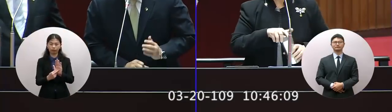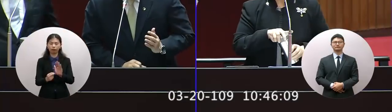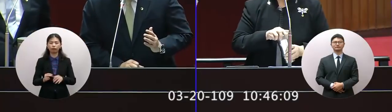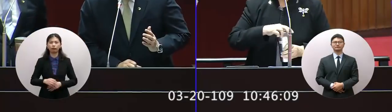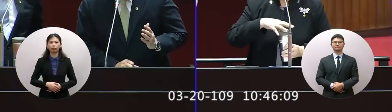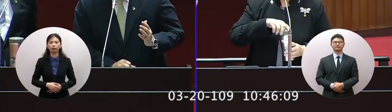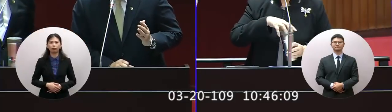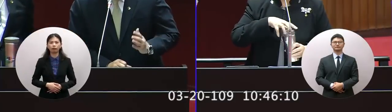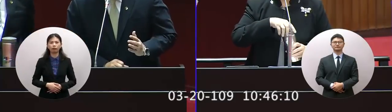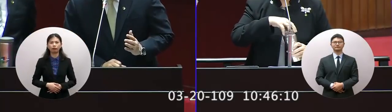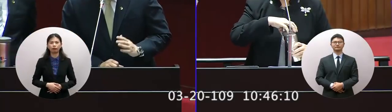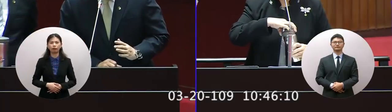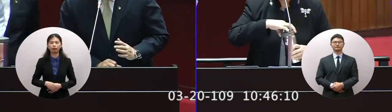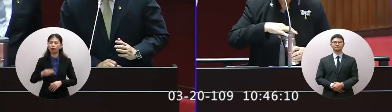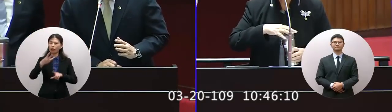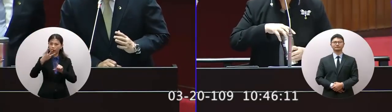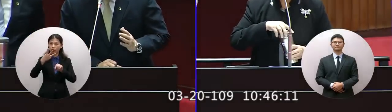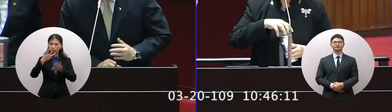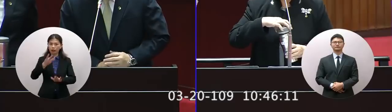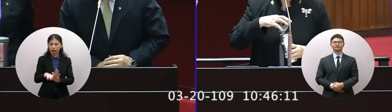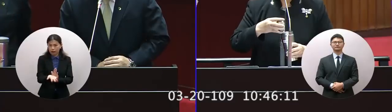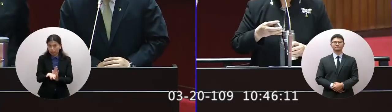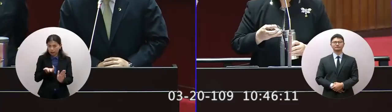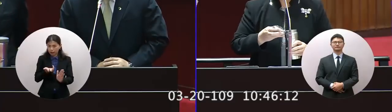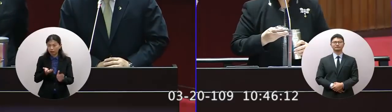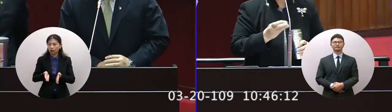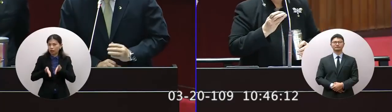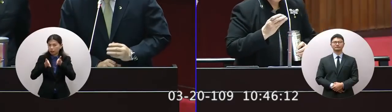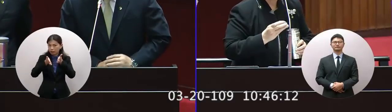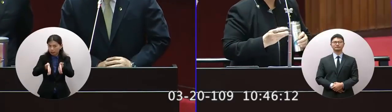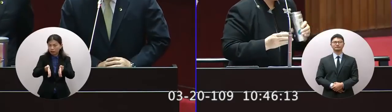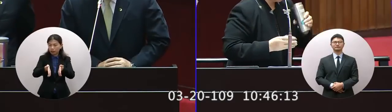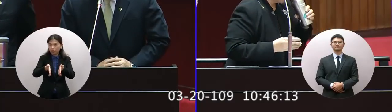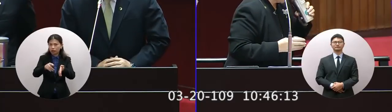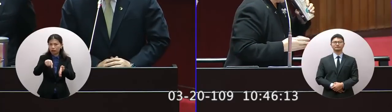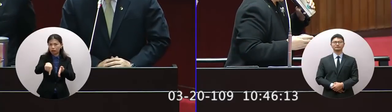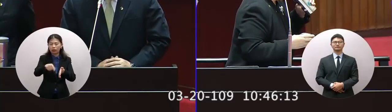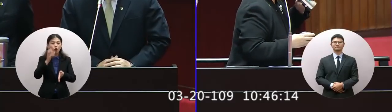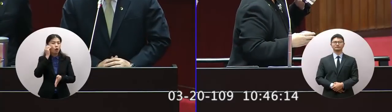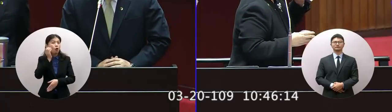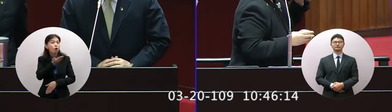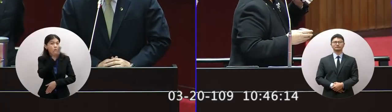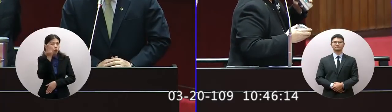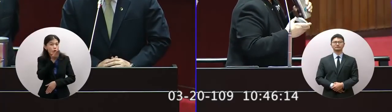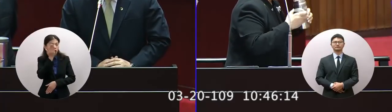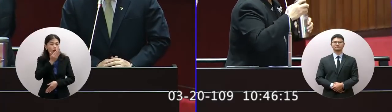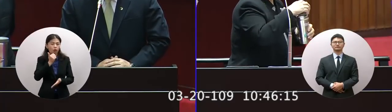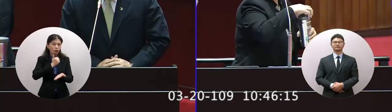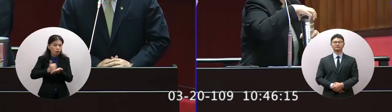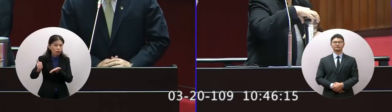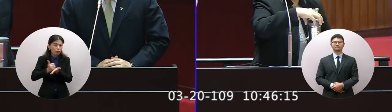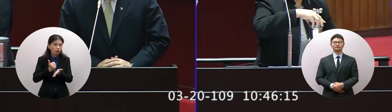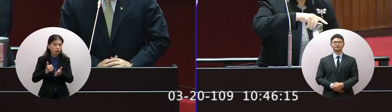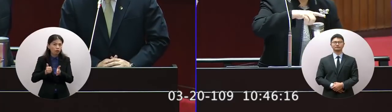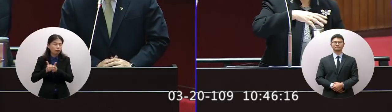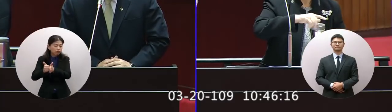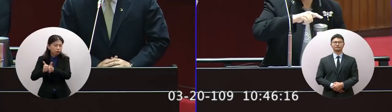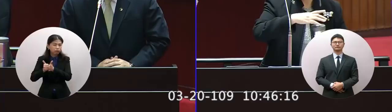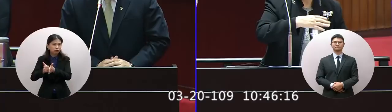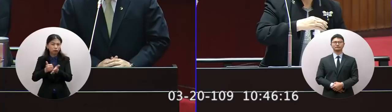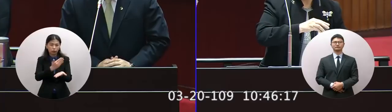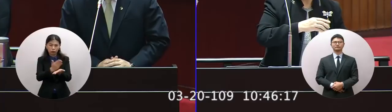我現在是三位第一次針對擴大觀光跟運輸業的補助